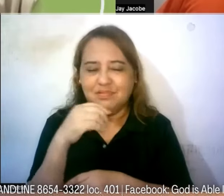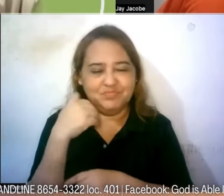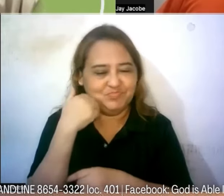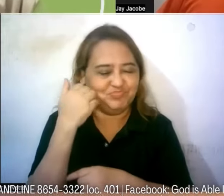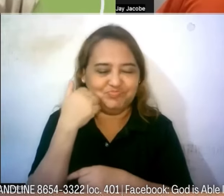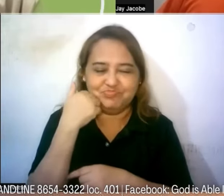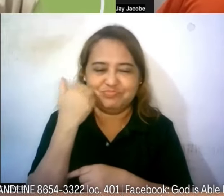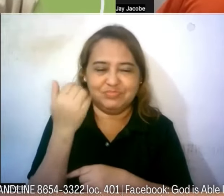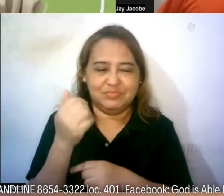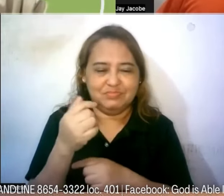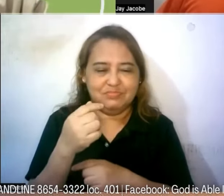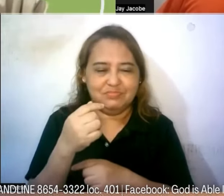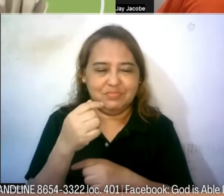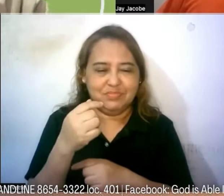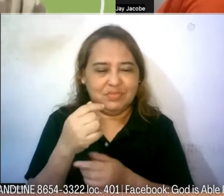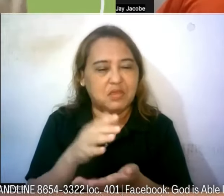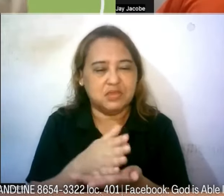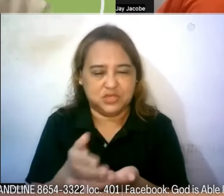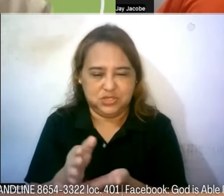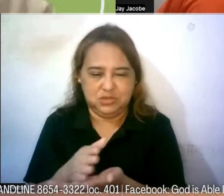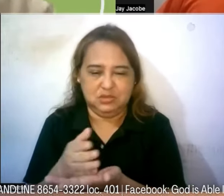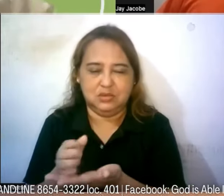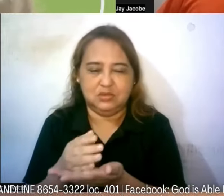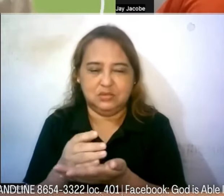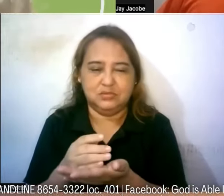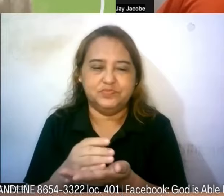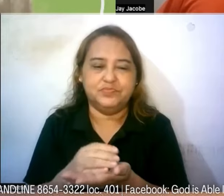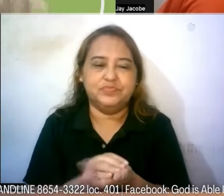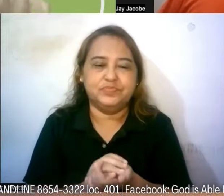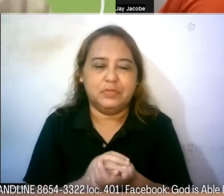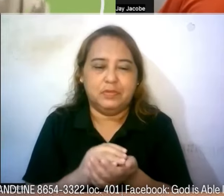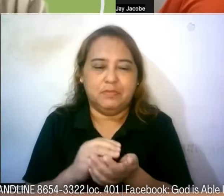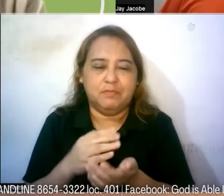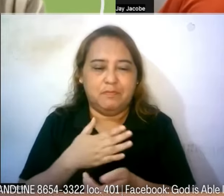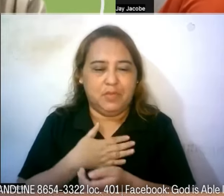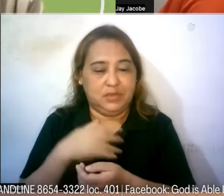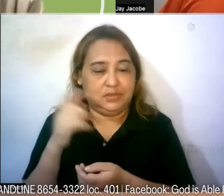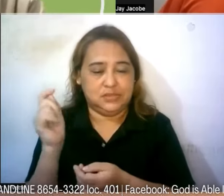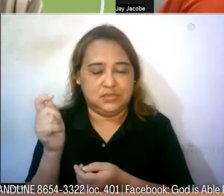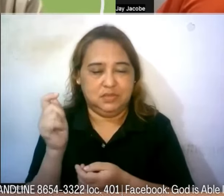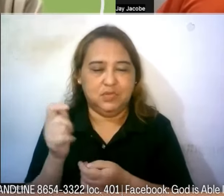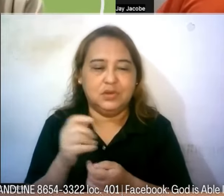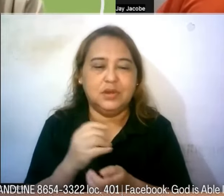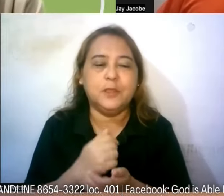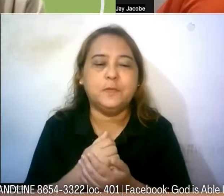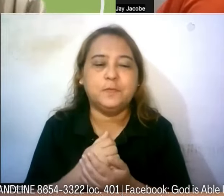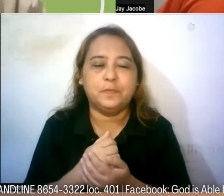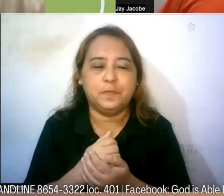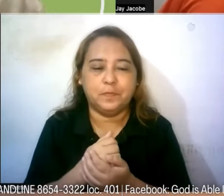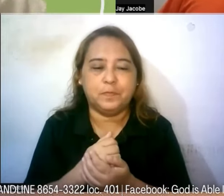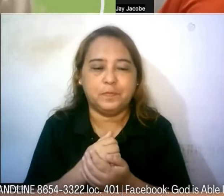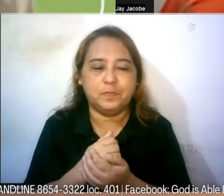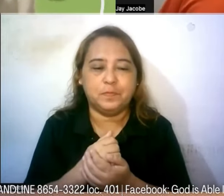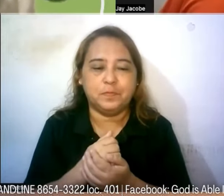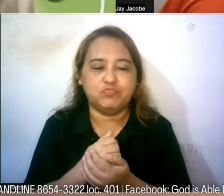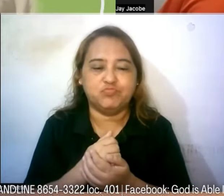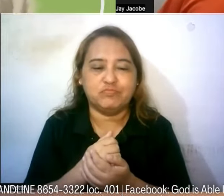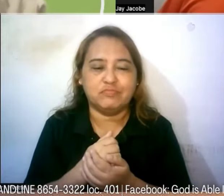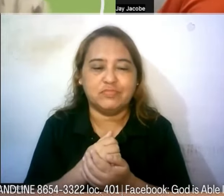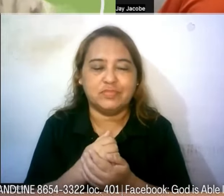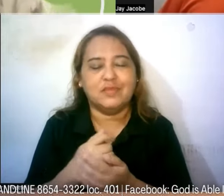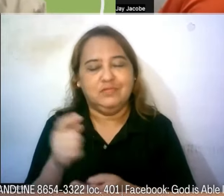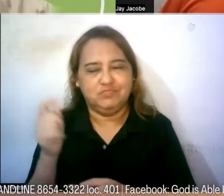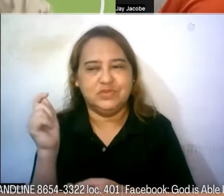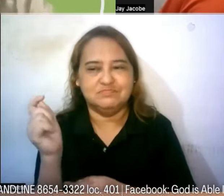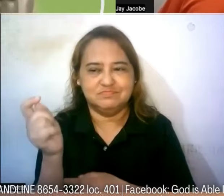ng Lord para magamit niya po ng mas malago pa sa kanyang gawain so itinetestify po